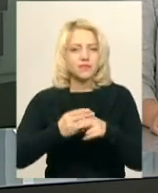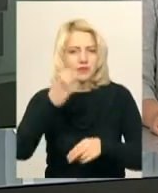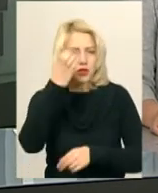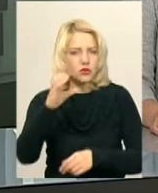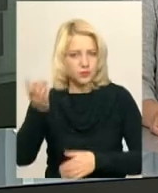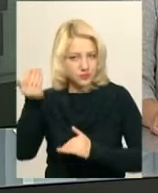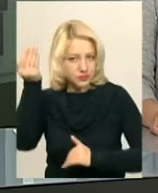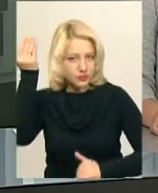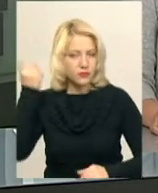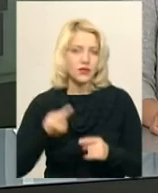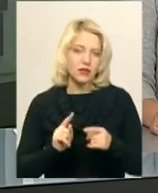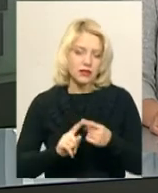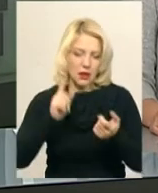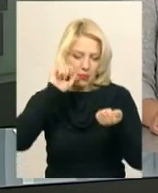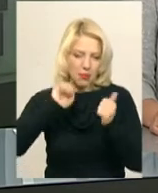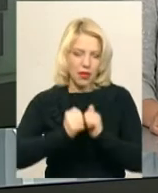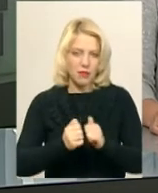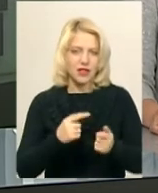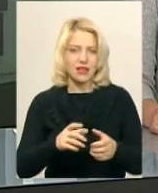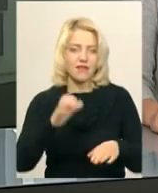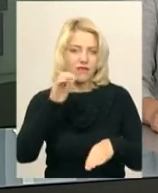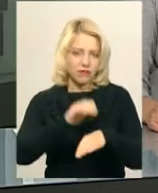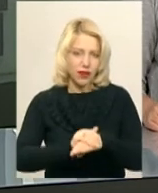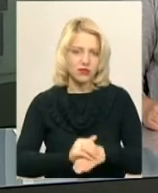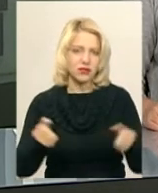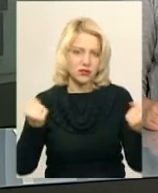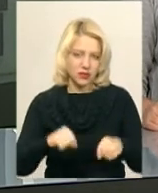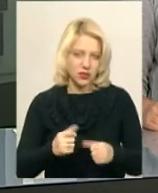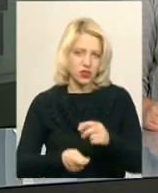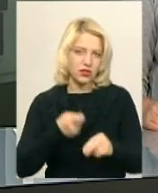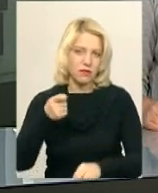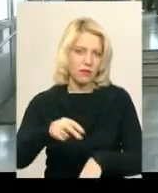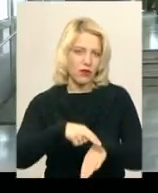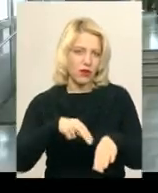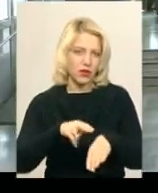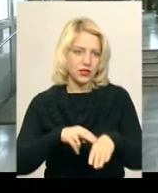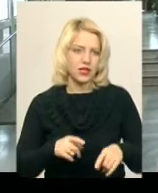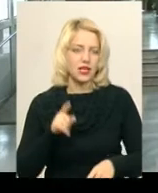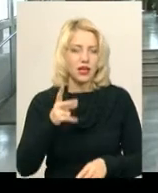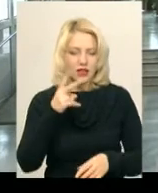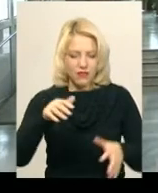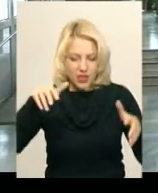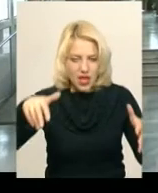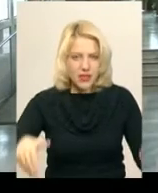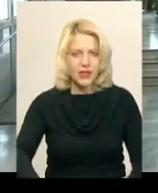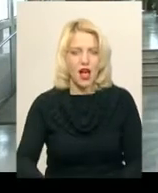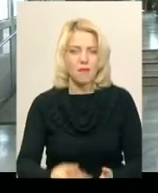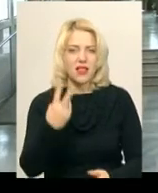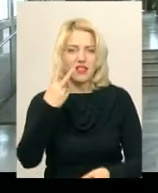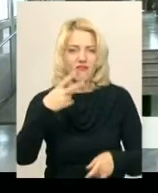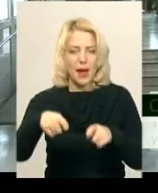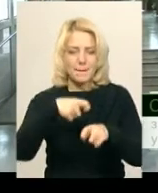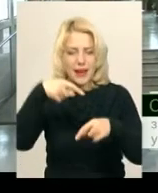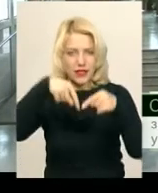Пам'яткоохоронці зафіксували факт крадіжки і подали заяву до поліції. Там дві ями до двох метрів глибини,